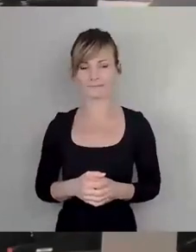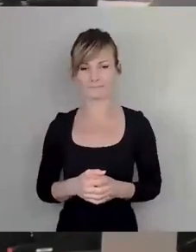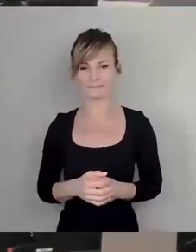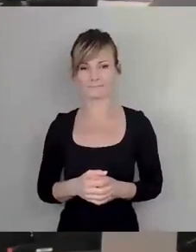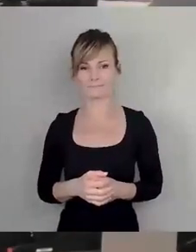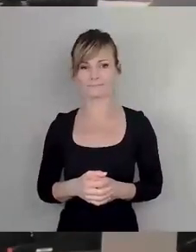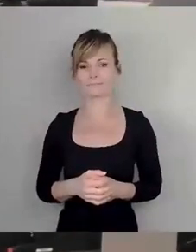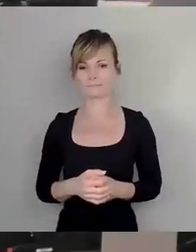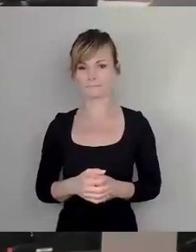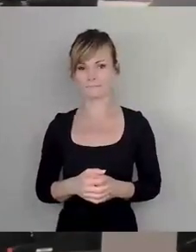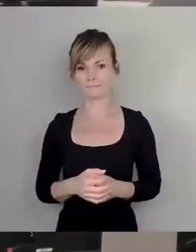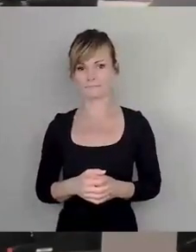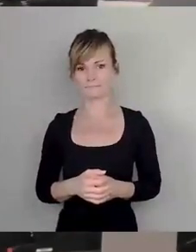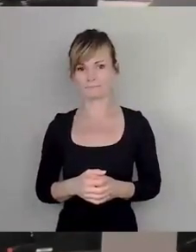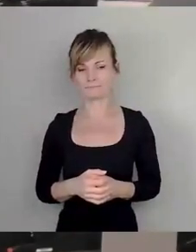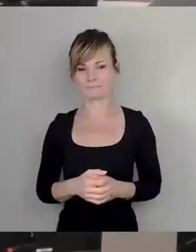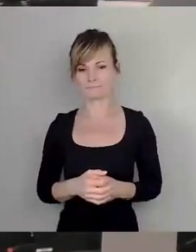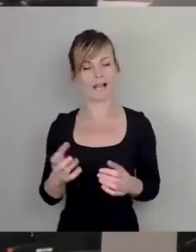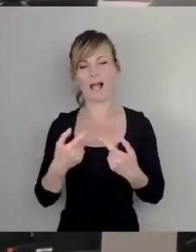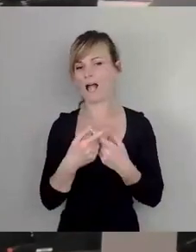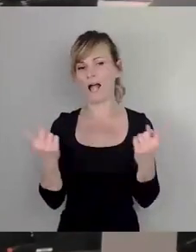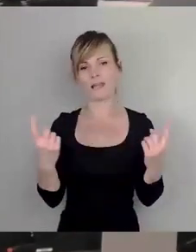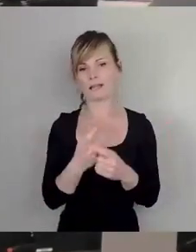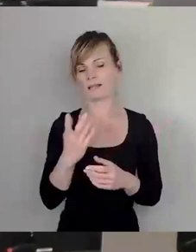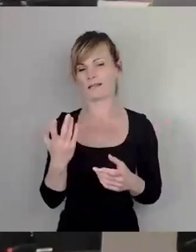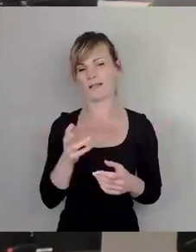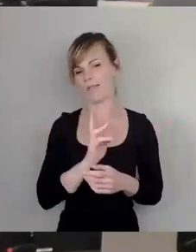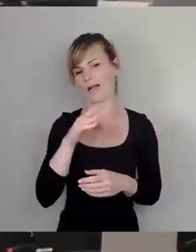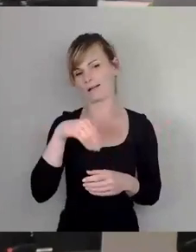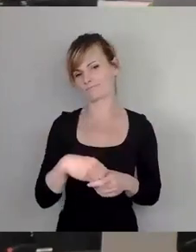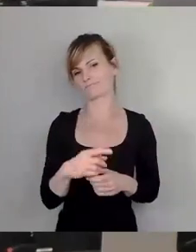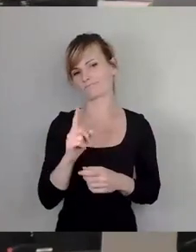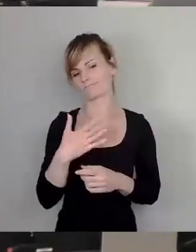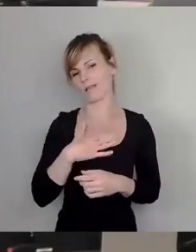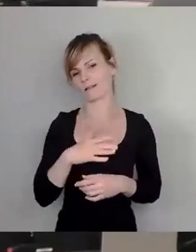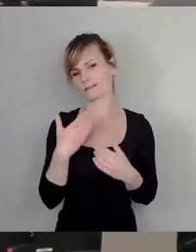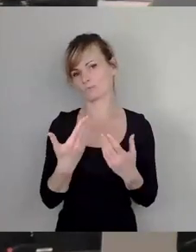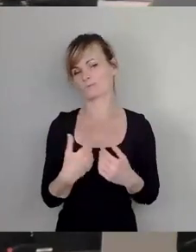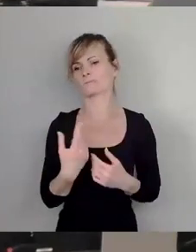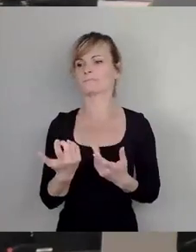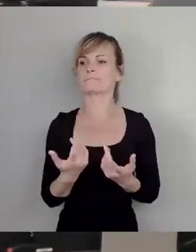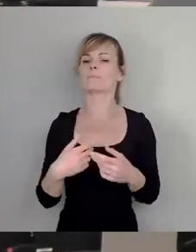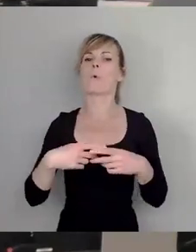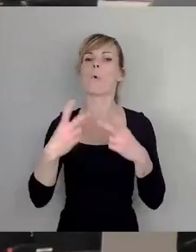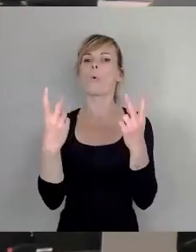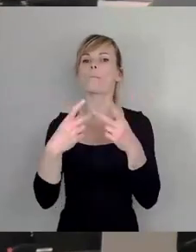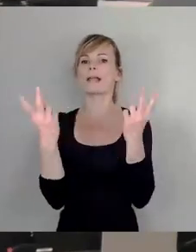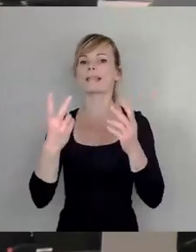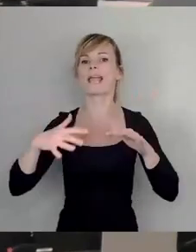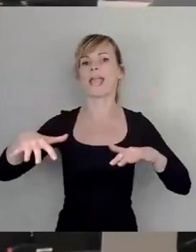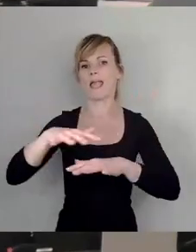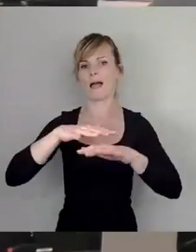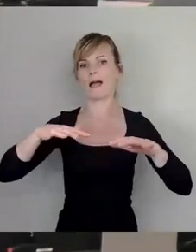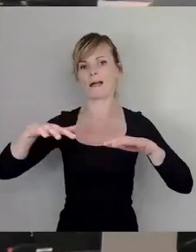und alle, die dazugehören wollen. Die Sache mit den Open-Air-Flächen. Ich hätte nicht